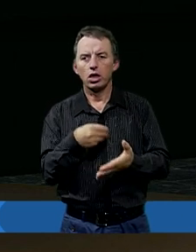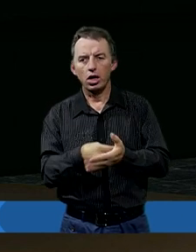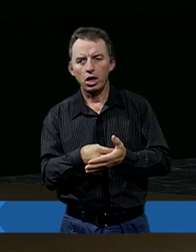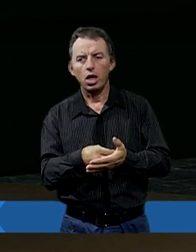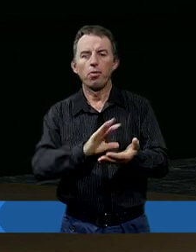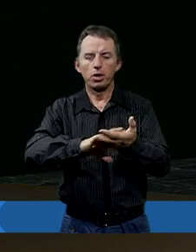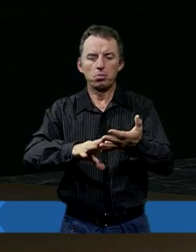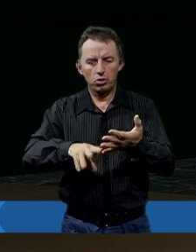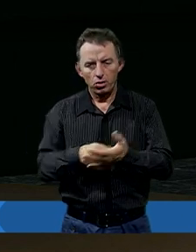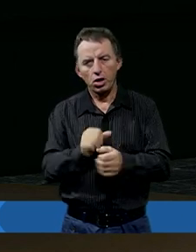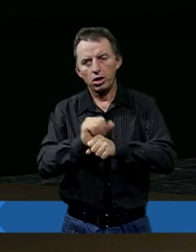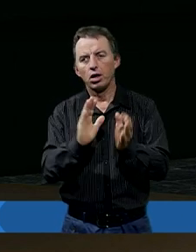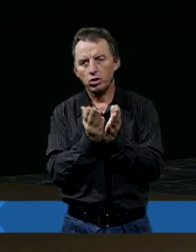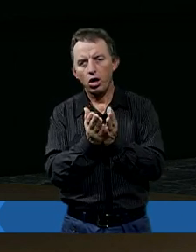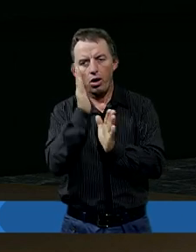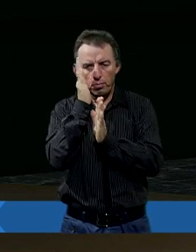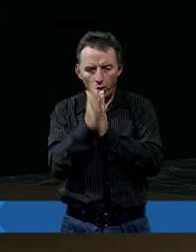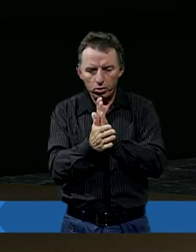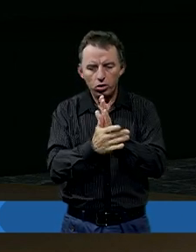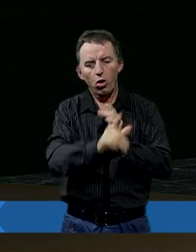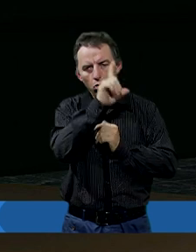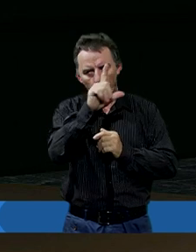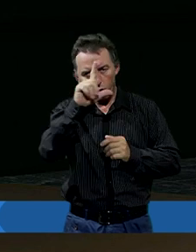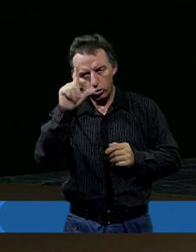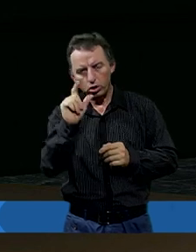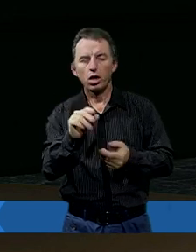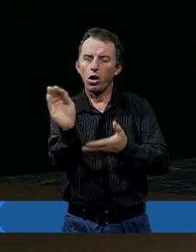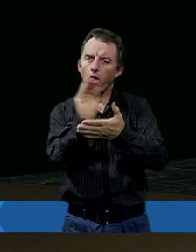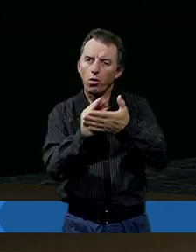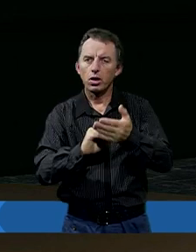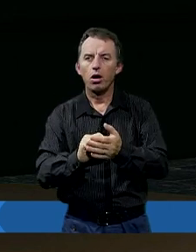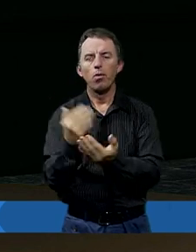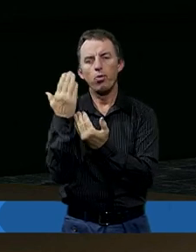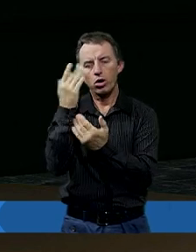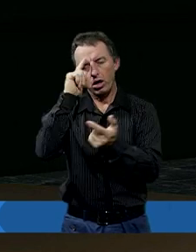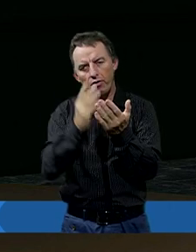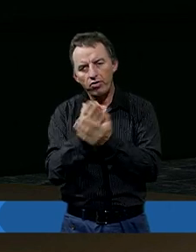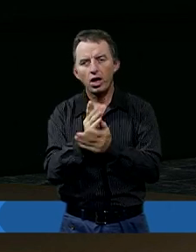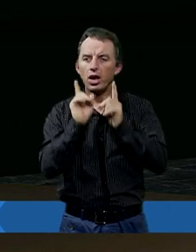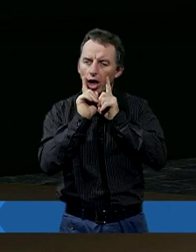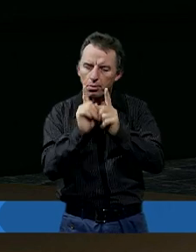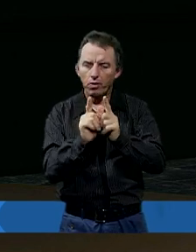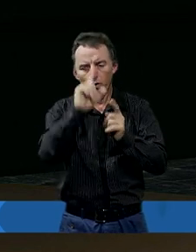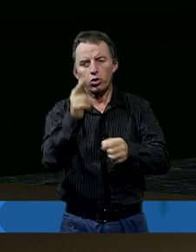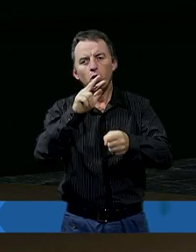Biblię, że Biblia jest księgą po prostu ludzką. Nawet jak są opisani bohaterowie wiary, naprawdę ludzie, którzy z Bogiem